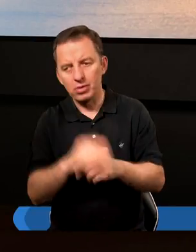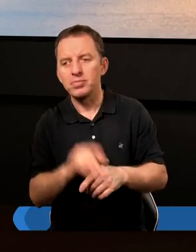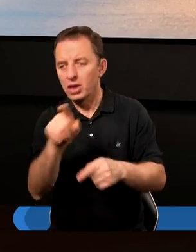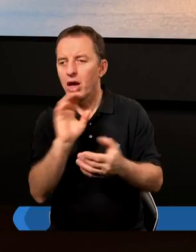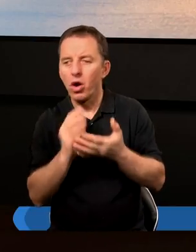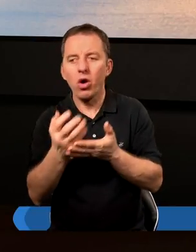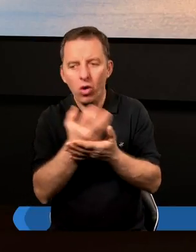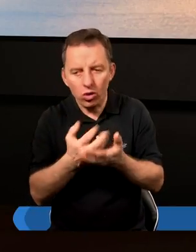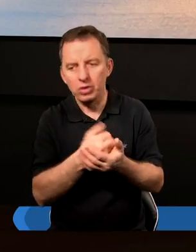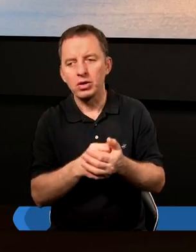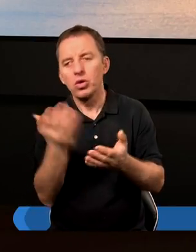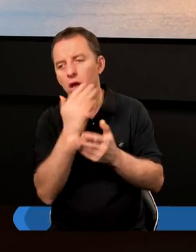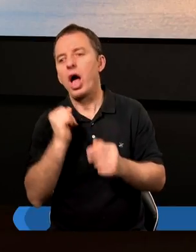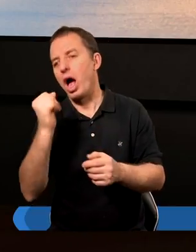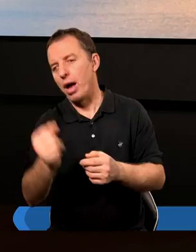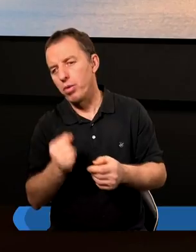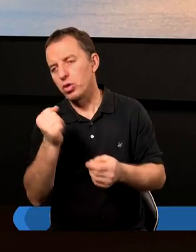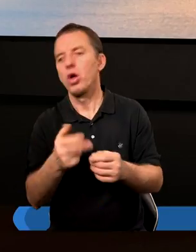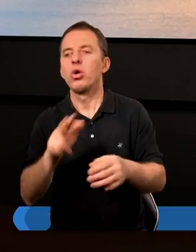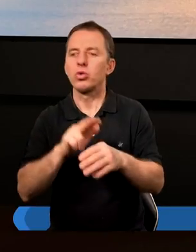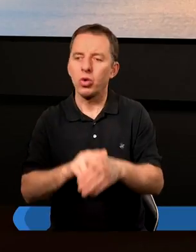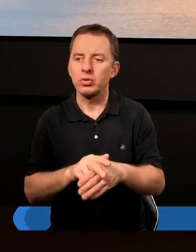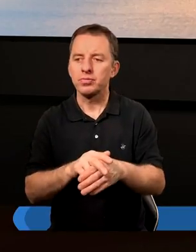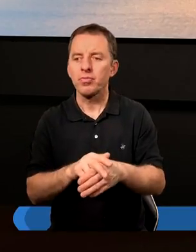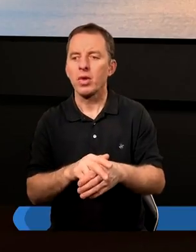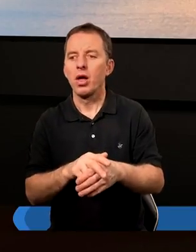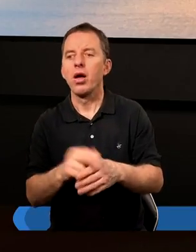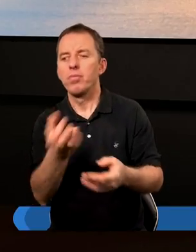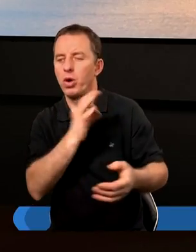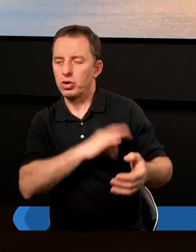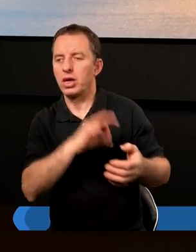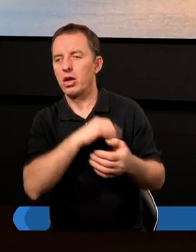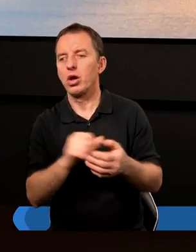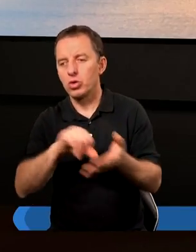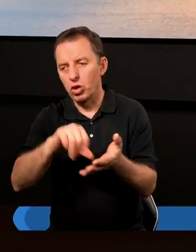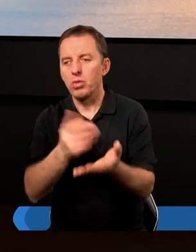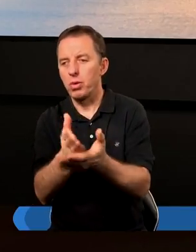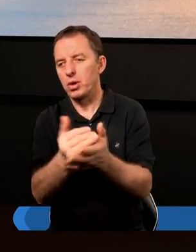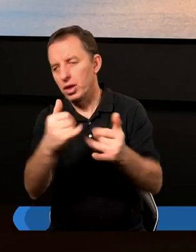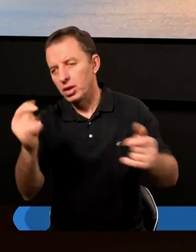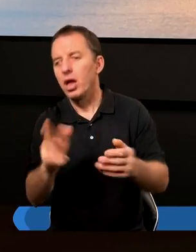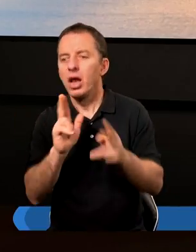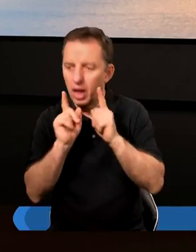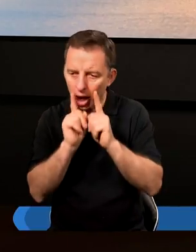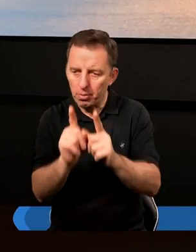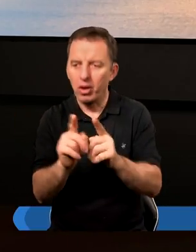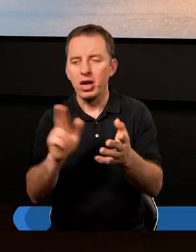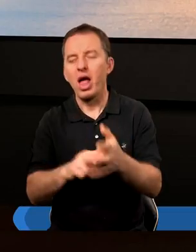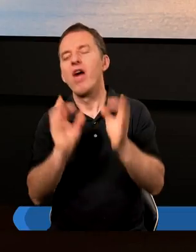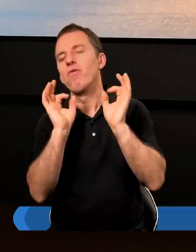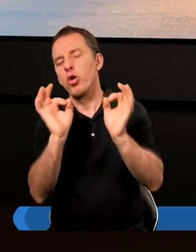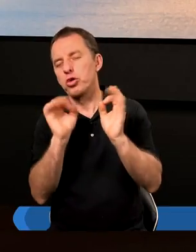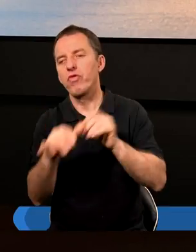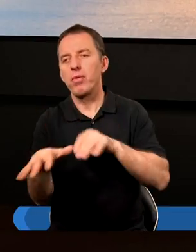Potrafił z tego korzystać. Czytamy o apostołach, którzy pozyskiwali jakieś środki, pomagali innym. To wszystko naprawdę było na